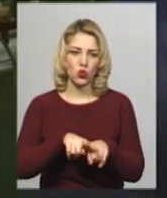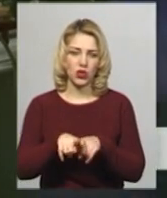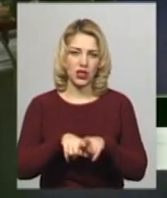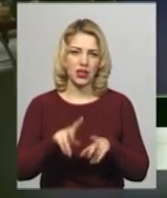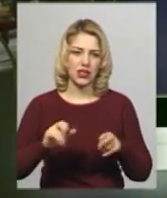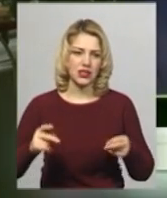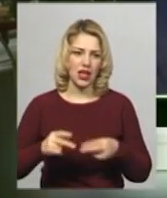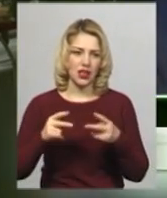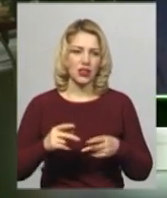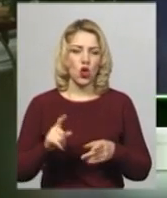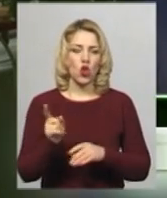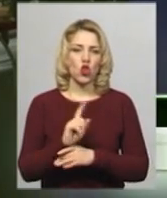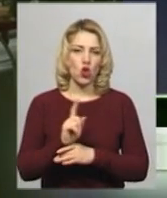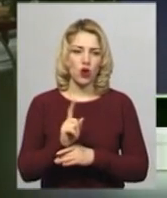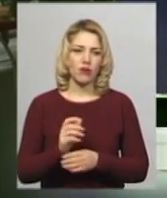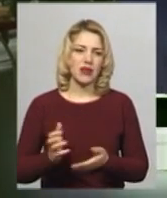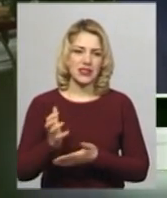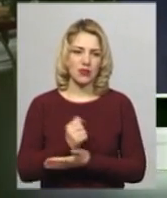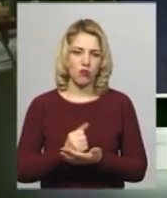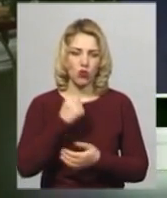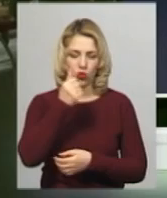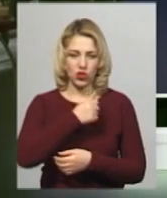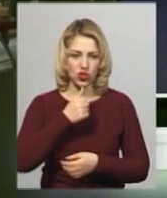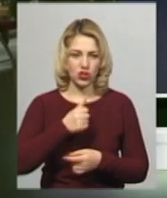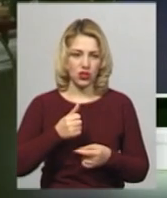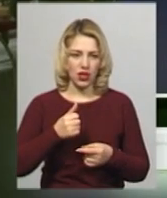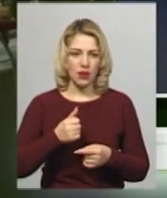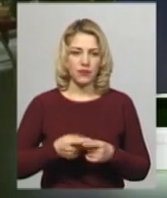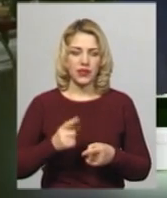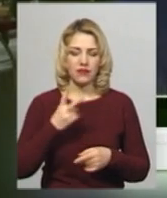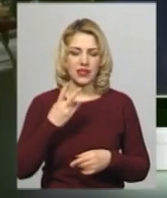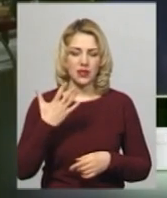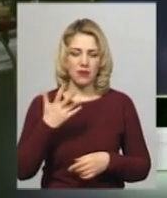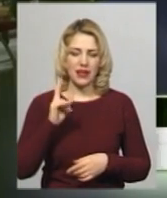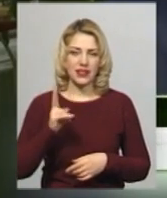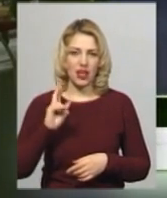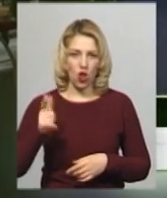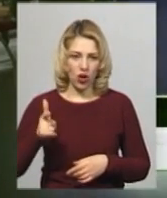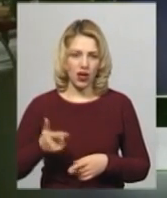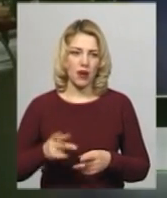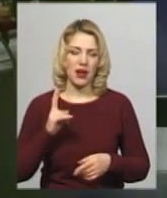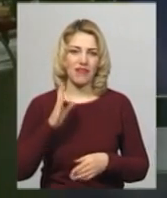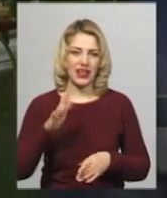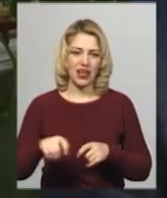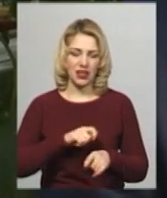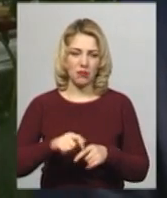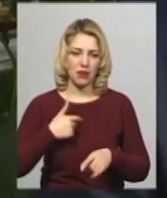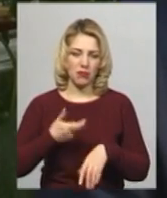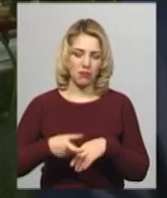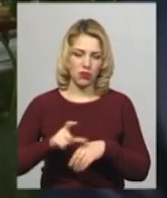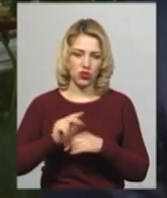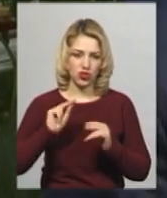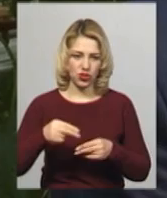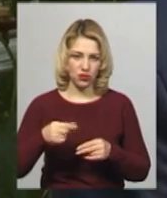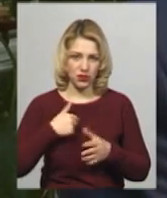Норма збору річна, не річна, а з одного урожаю 25 кг з квадратного метра. Ми даже перевищуємо норму,